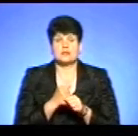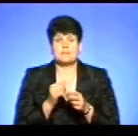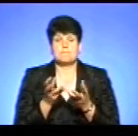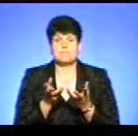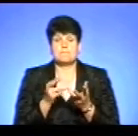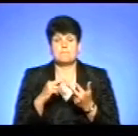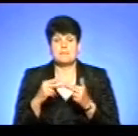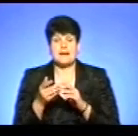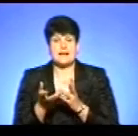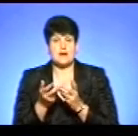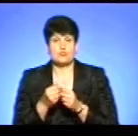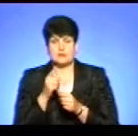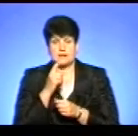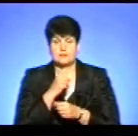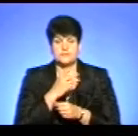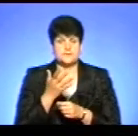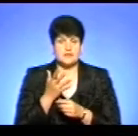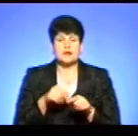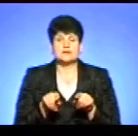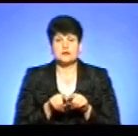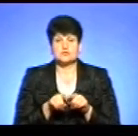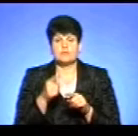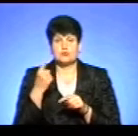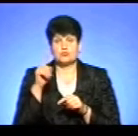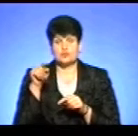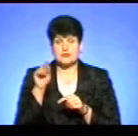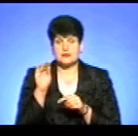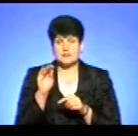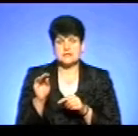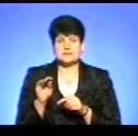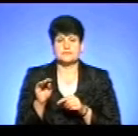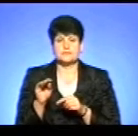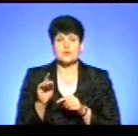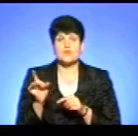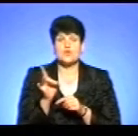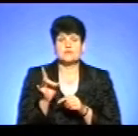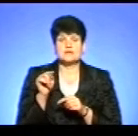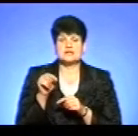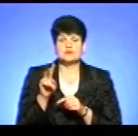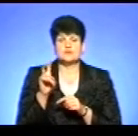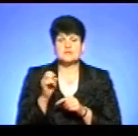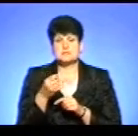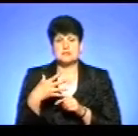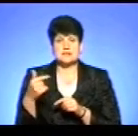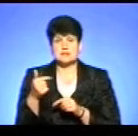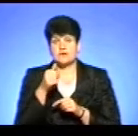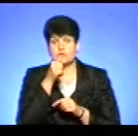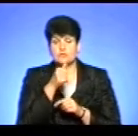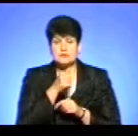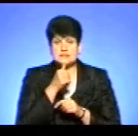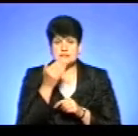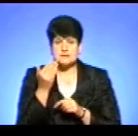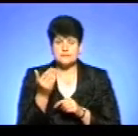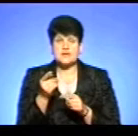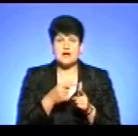перерахунки, невідомо. Ну і знову ж таки, в тому ж першому пункті написано, у розмірі 1215 гривень на місяць,